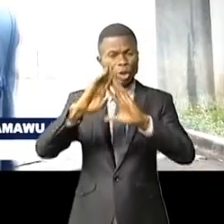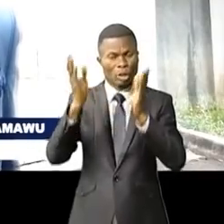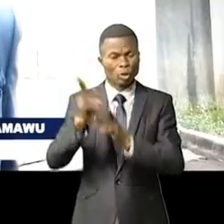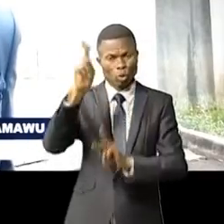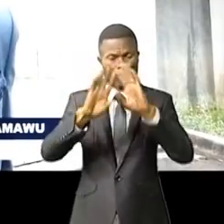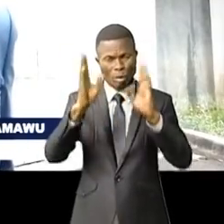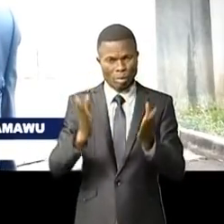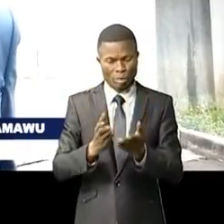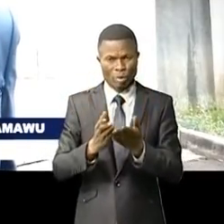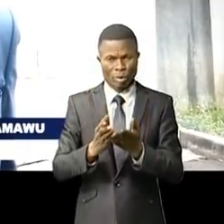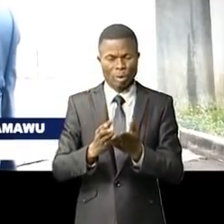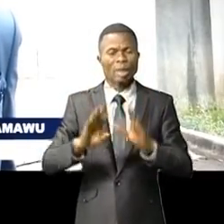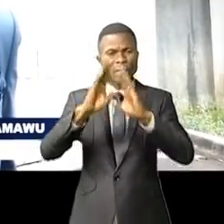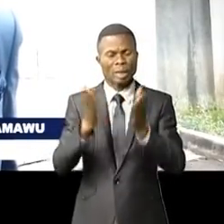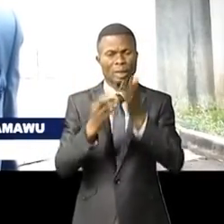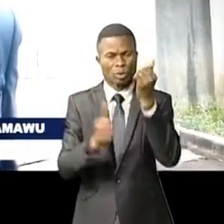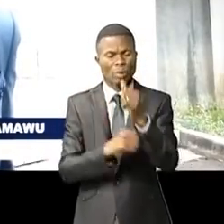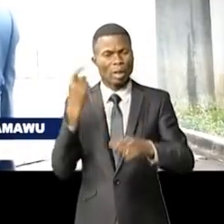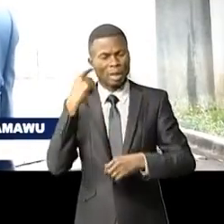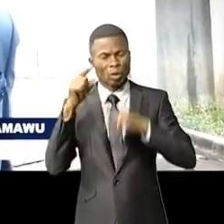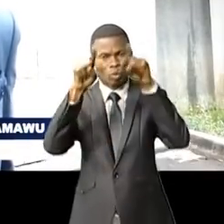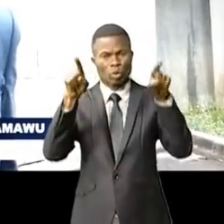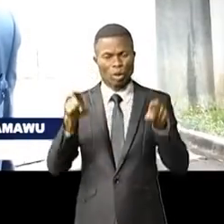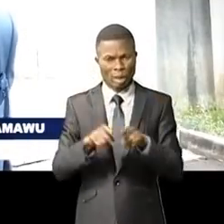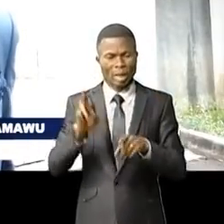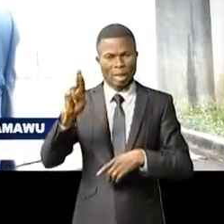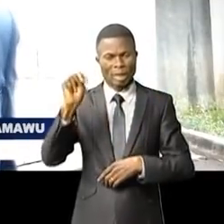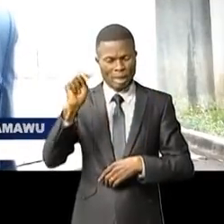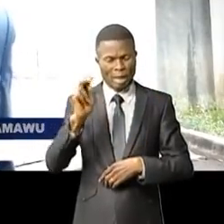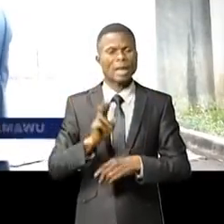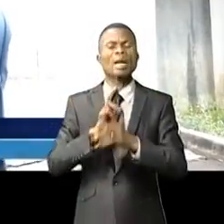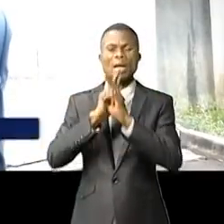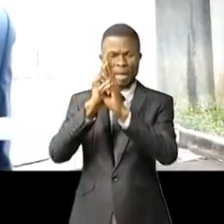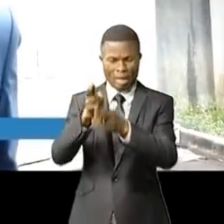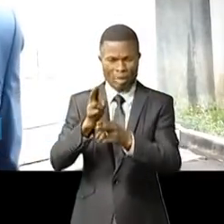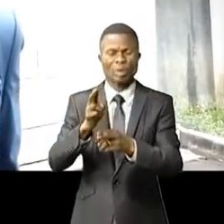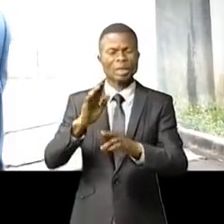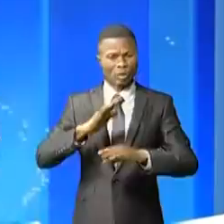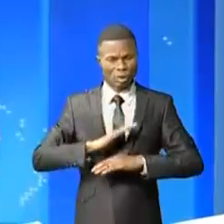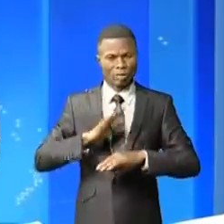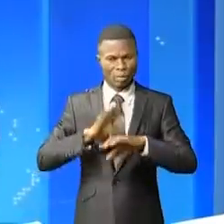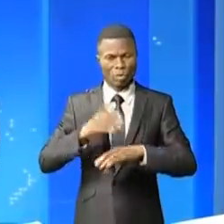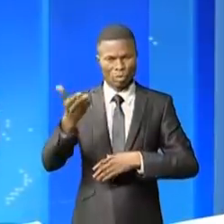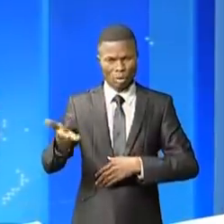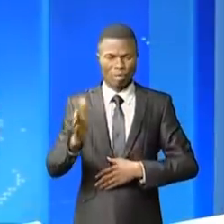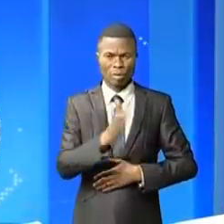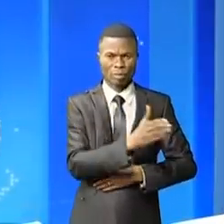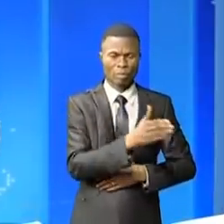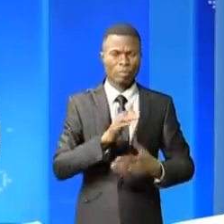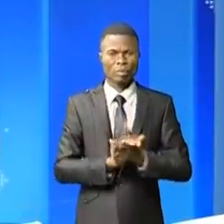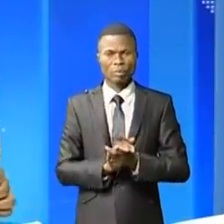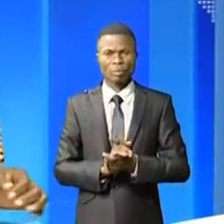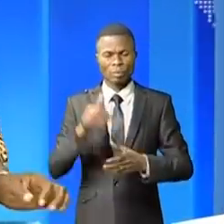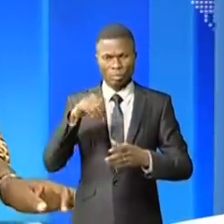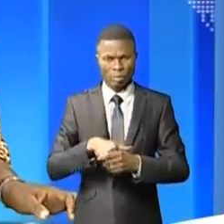avertis, les auditeurs de la RTNC, prendront d'eux-mêmes rendez-vous avec la chaîne nationale. Et à l